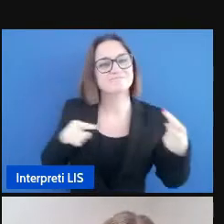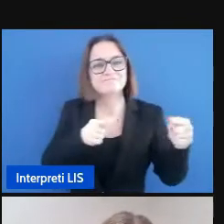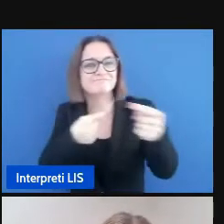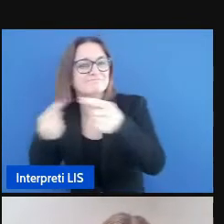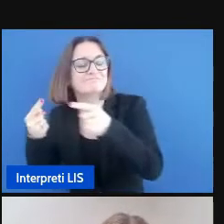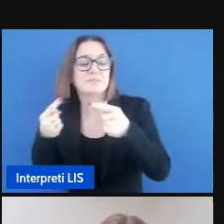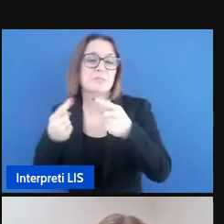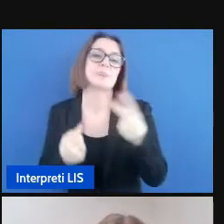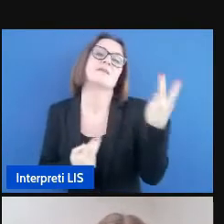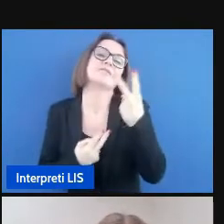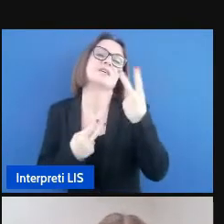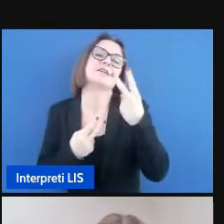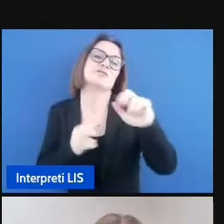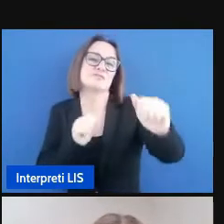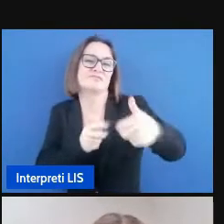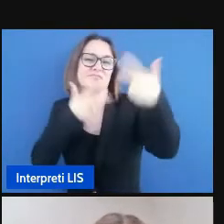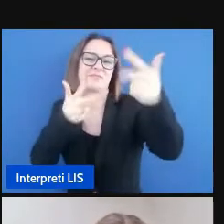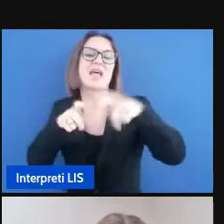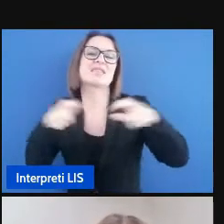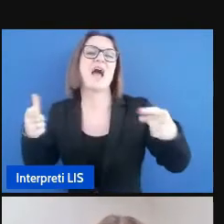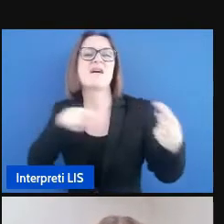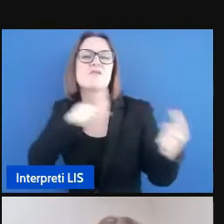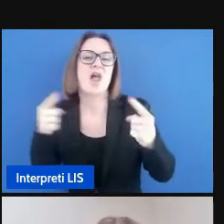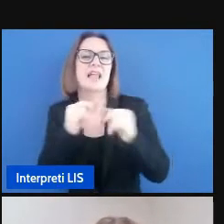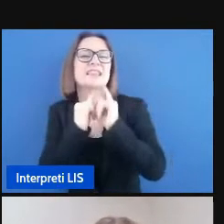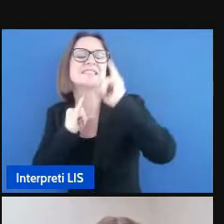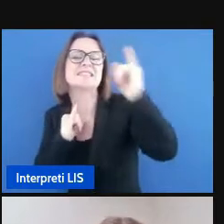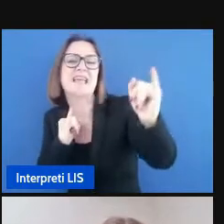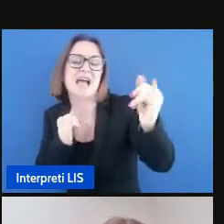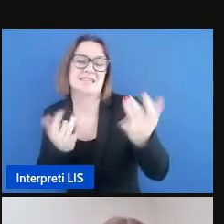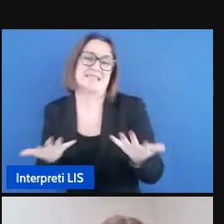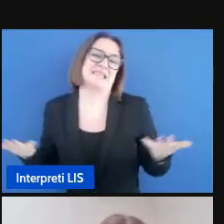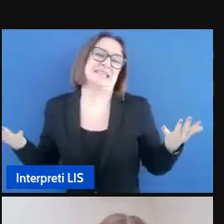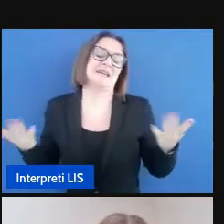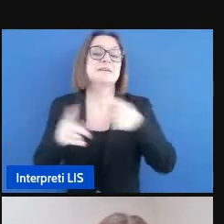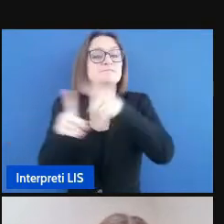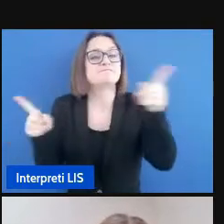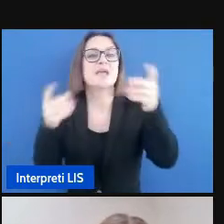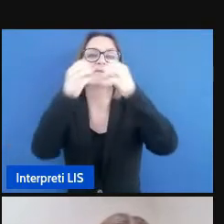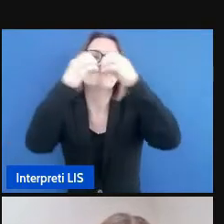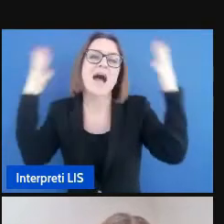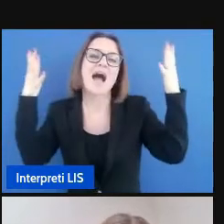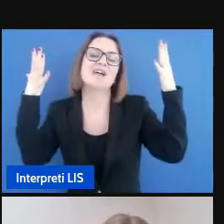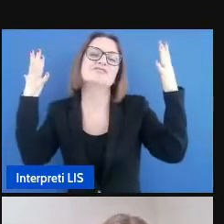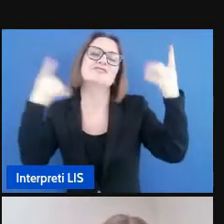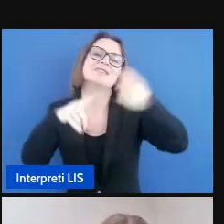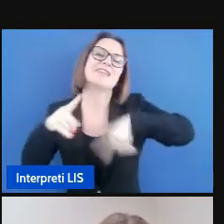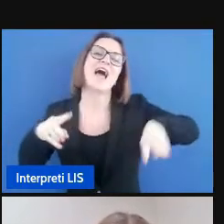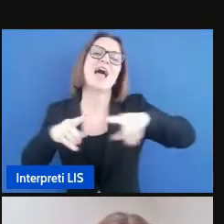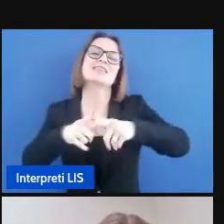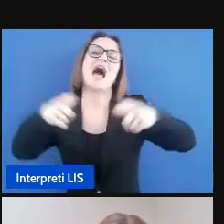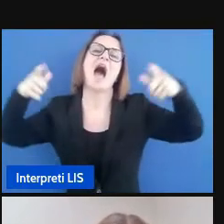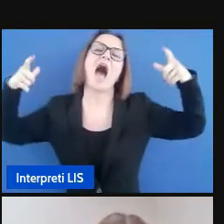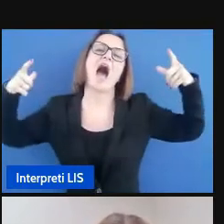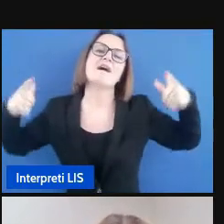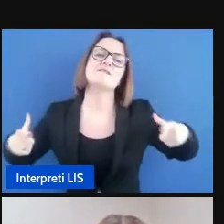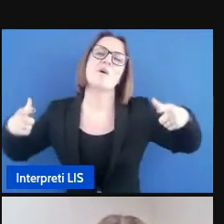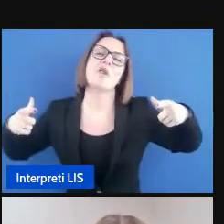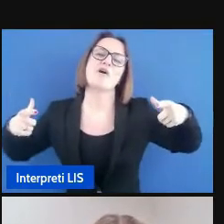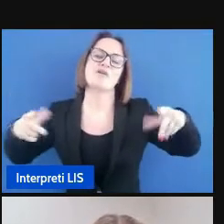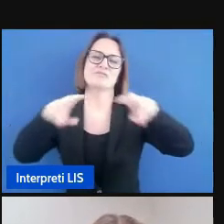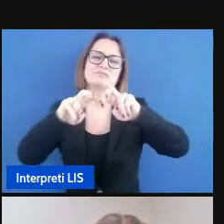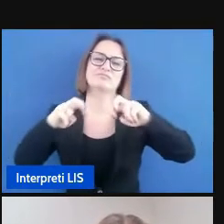virtualmente in una tavola rotonda a distanza immaginateci seduti in un grande tavolo ovale